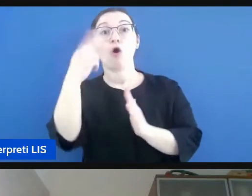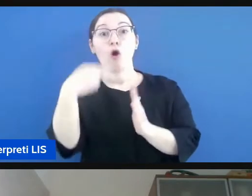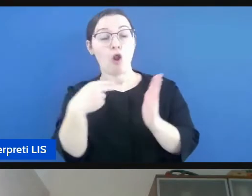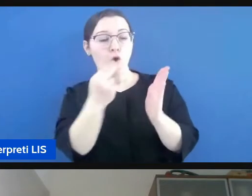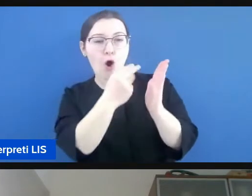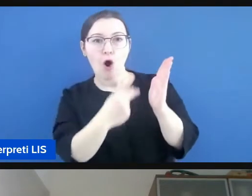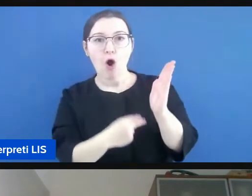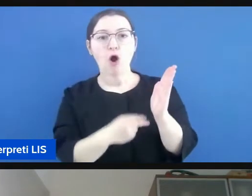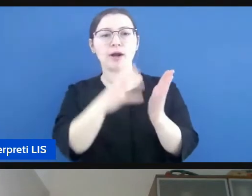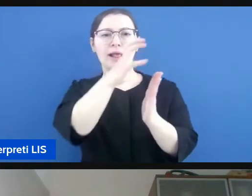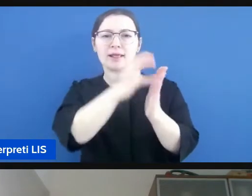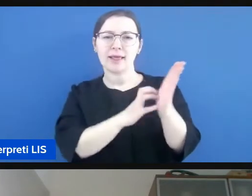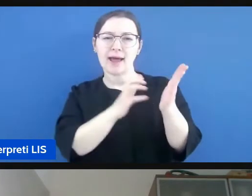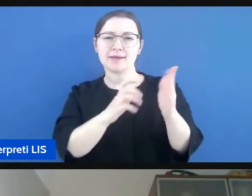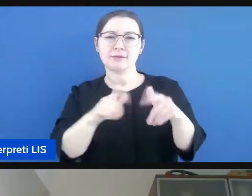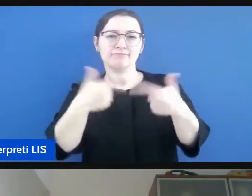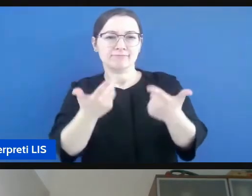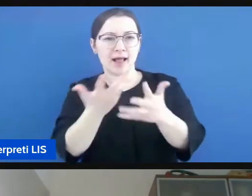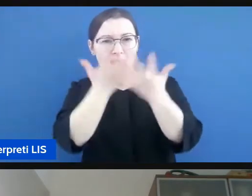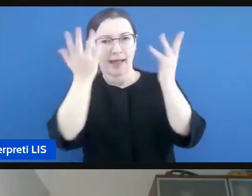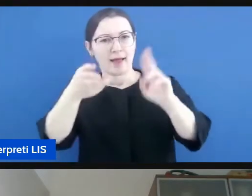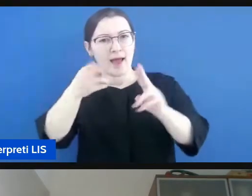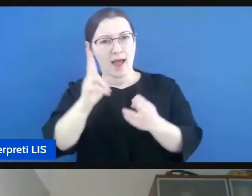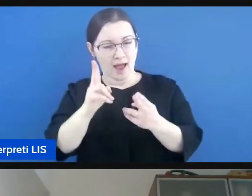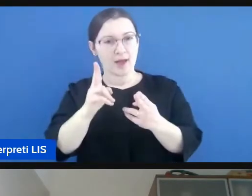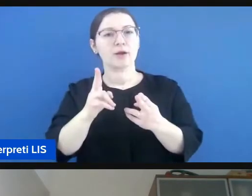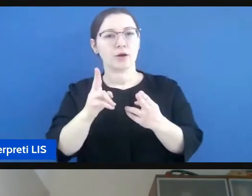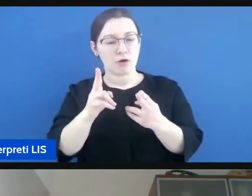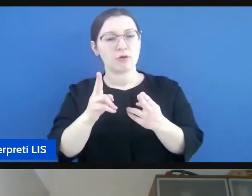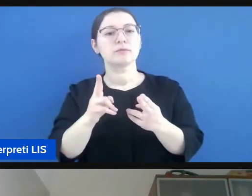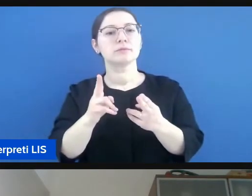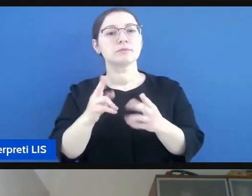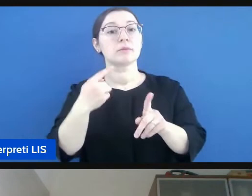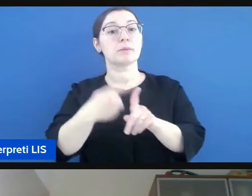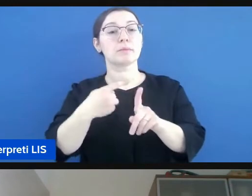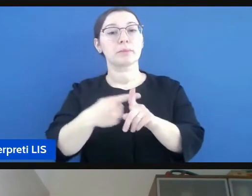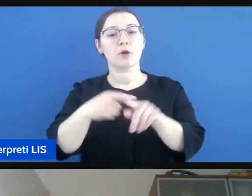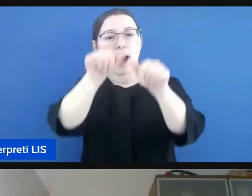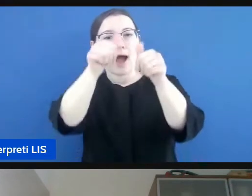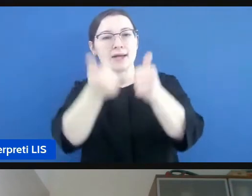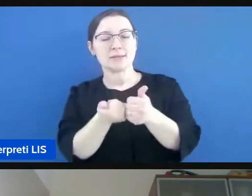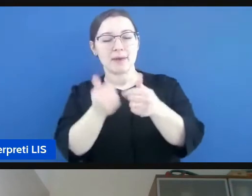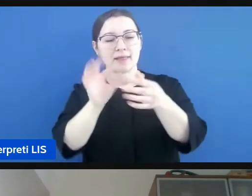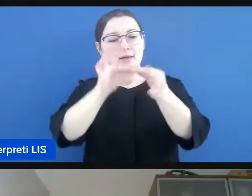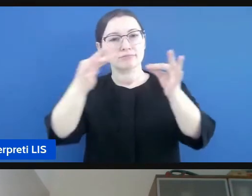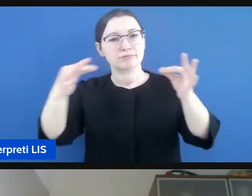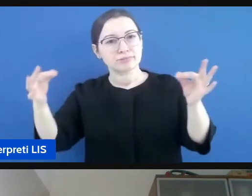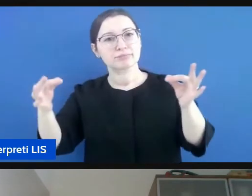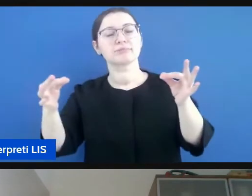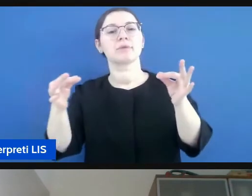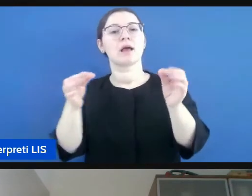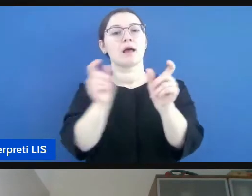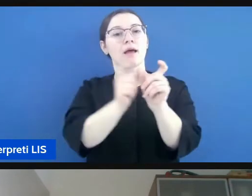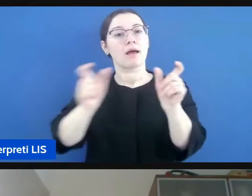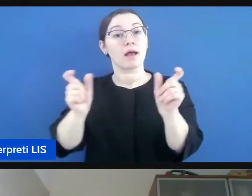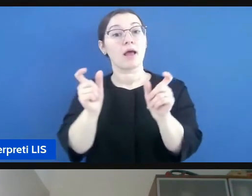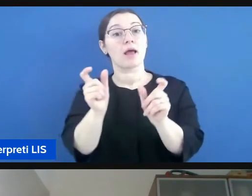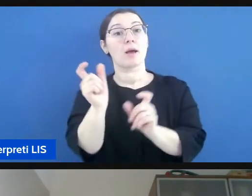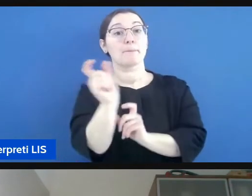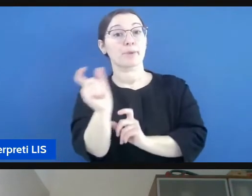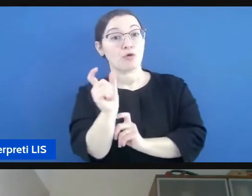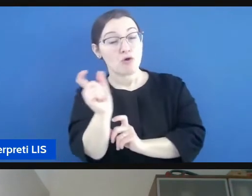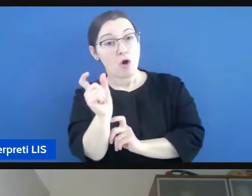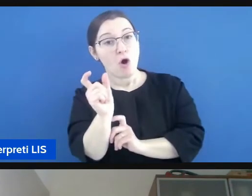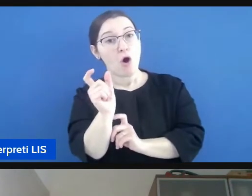evidenziare certi aspetti morfosintattici certe relazioni nella frase quindi tra un pronome e l'elemento a cui si